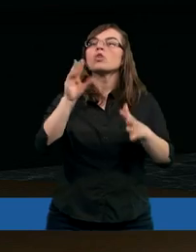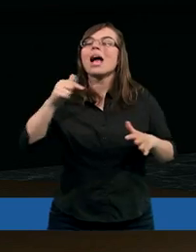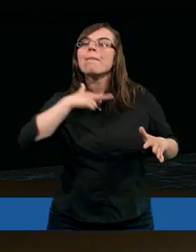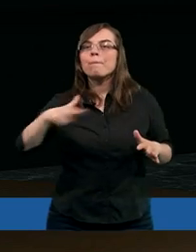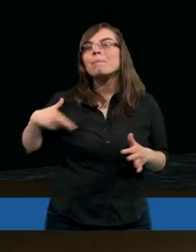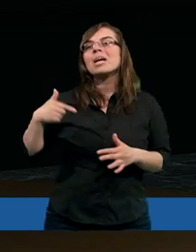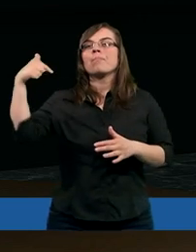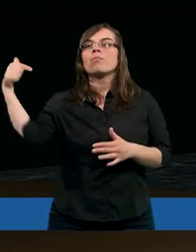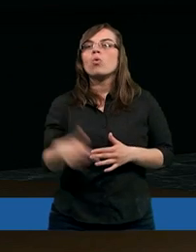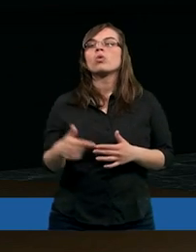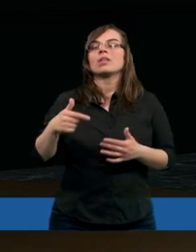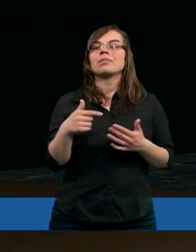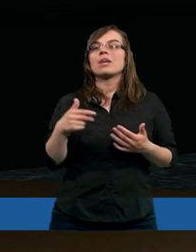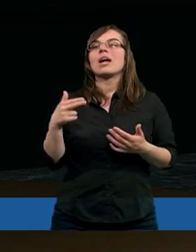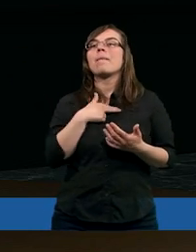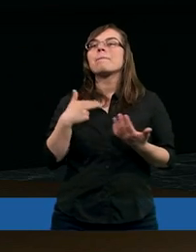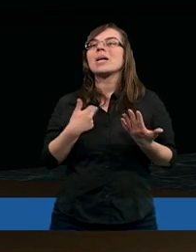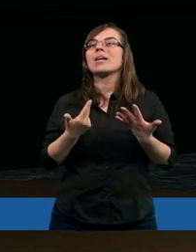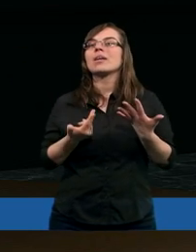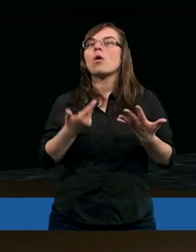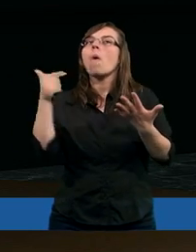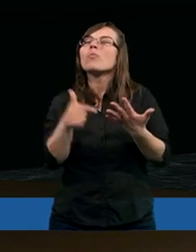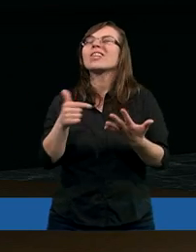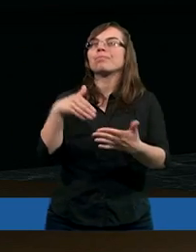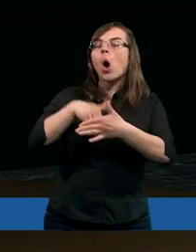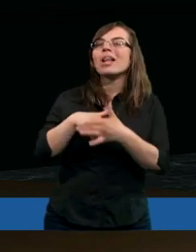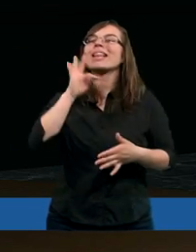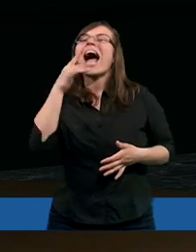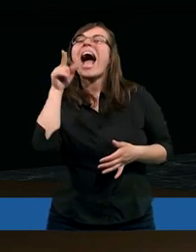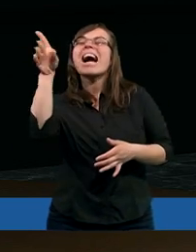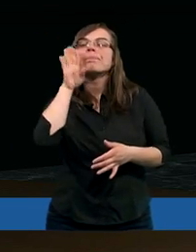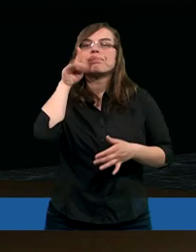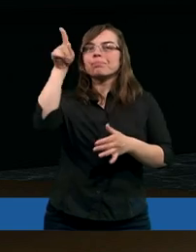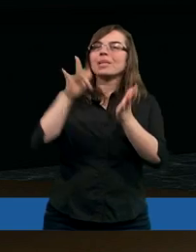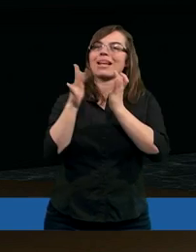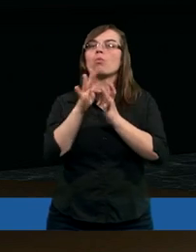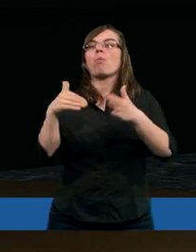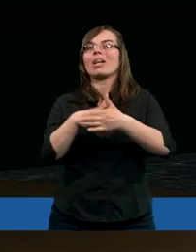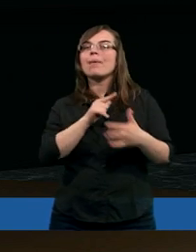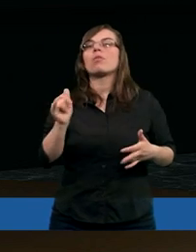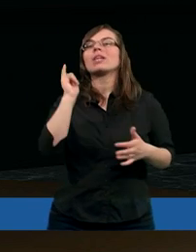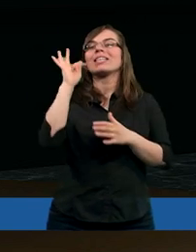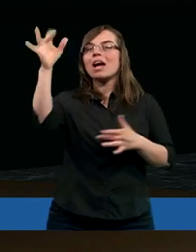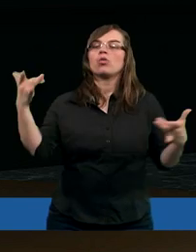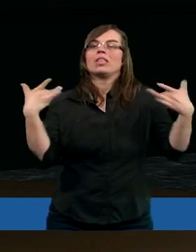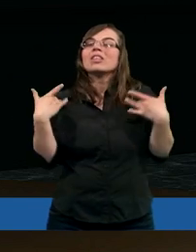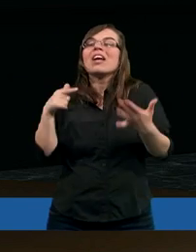właśnie tutaj pokazuje, że my musimy iść za Jego szlady, że musimy postępować tak, jak On postępował, a